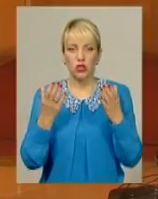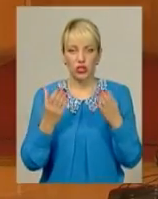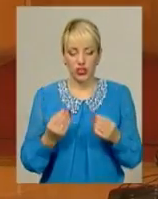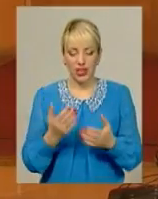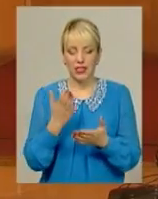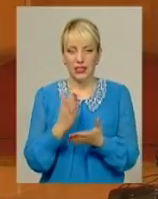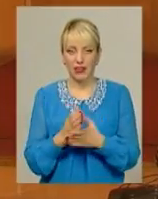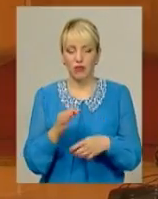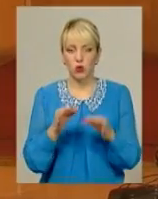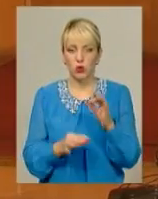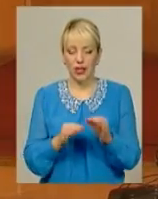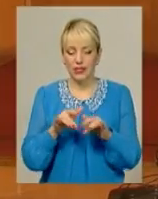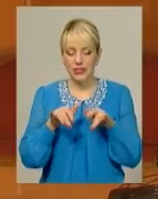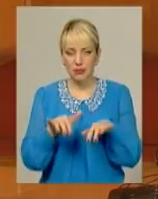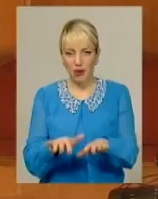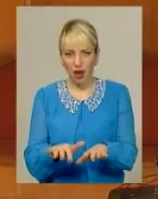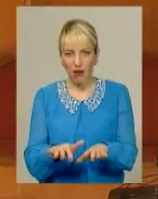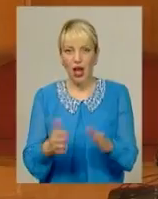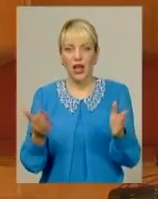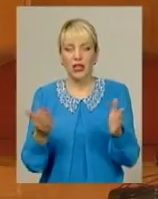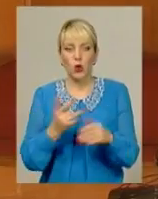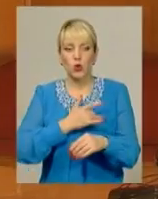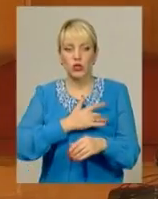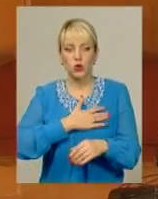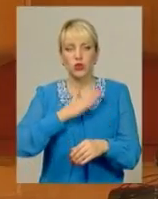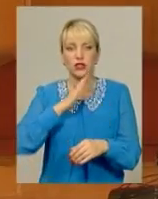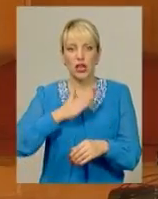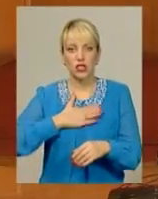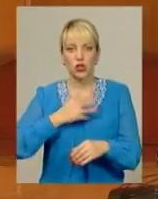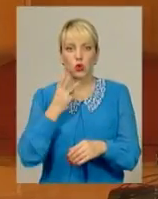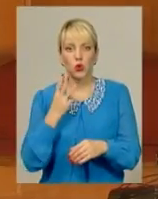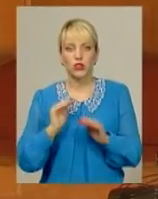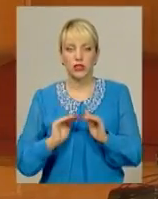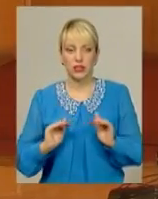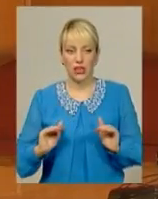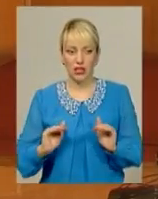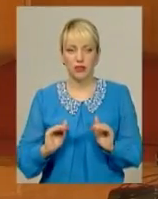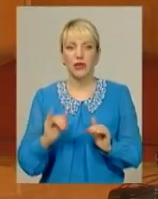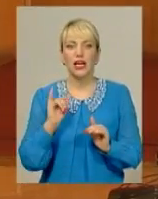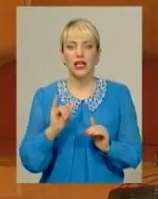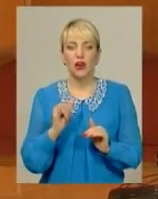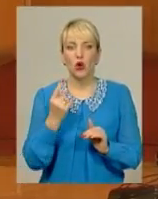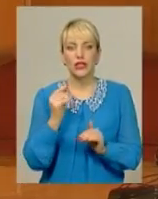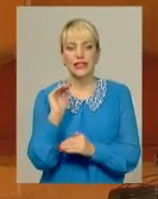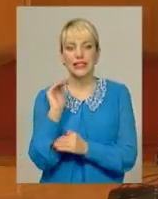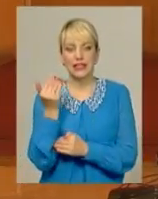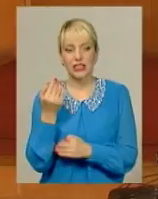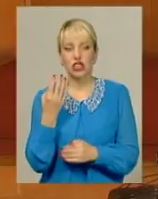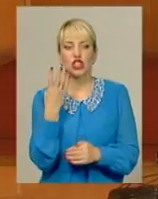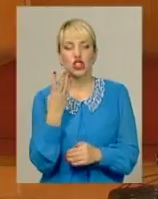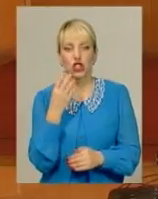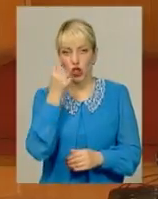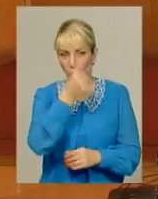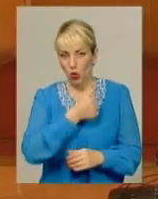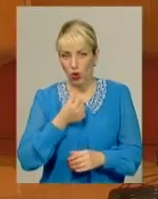судах знаходиться знову ж таки справа, яка усиновлюють наших троє дітей. Одній дитині 4 роки,